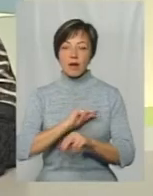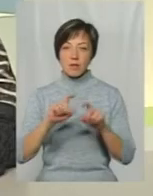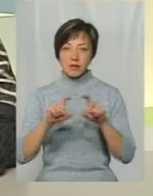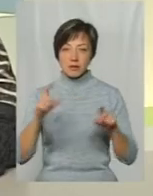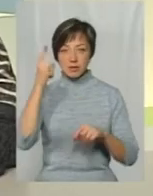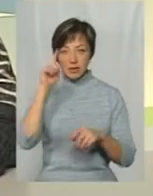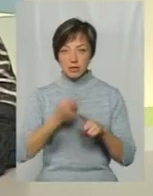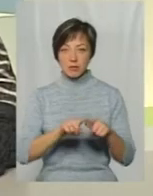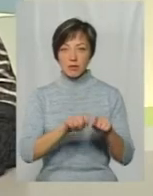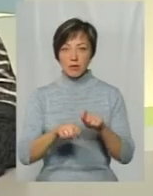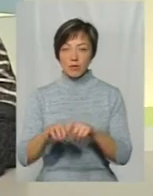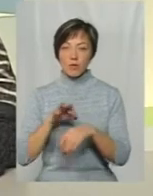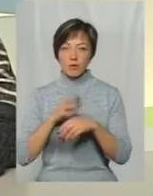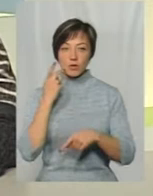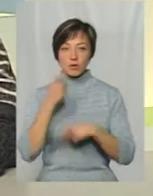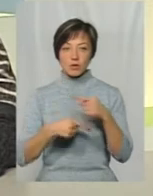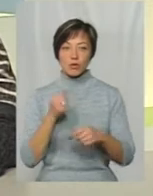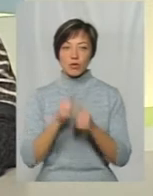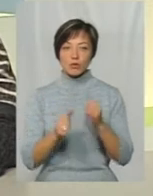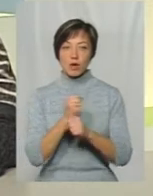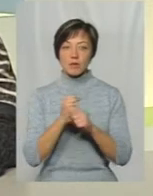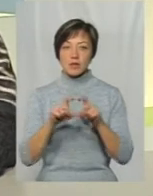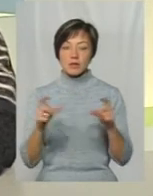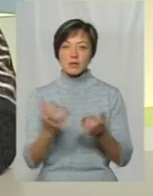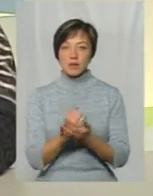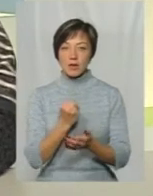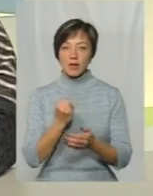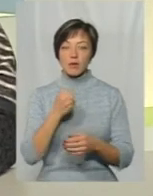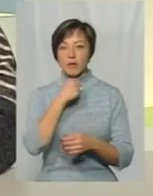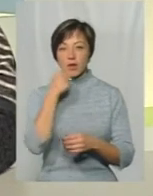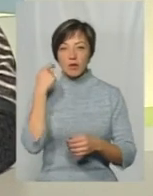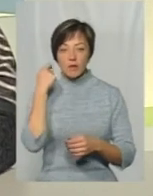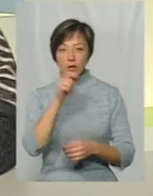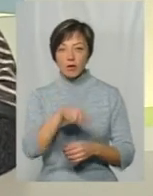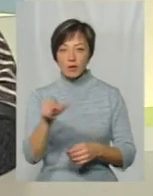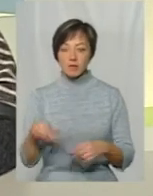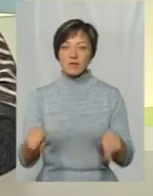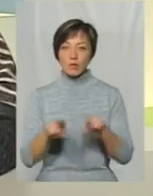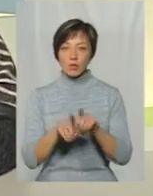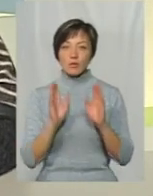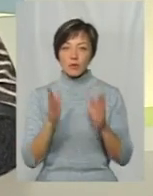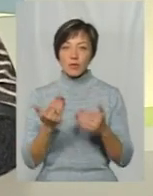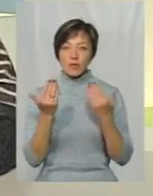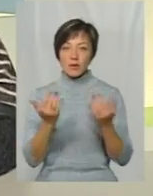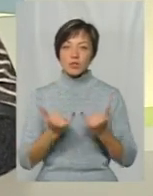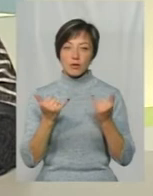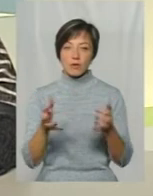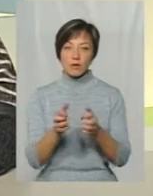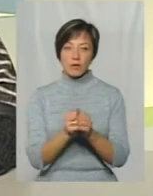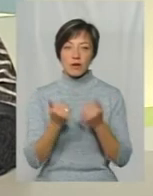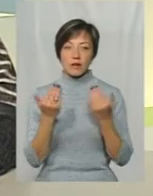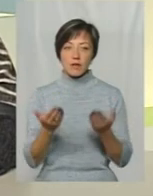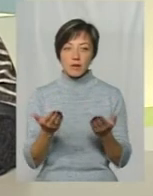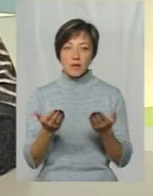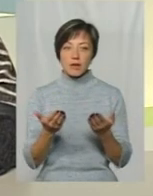ми будемо ці перевірки проводити постійно Кожної аптеки, ми будемо знаходити похилого віку людей Ми все одно будемо вас, шановні, ловити, тому що ви